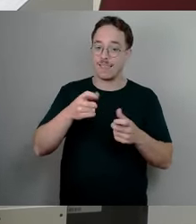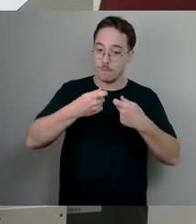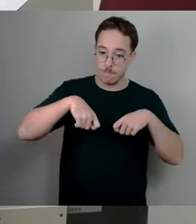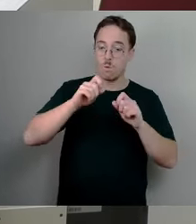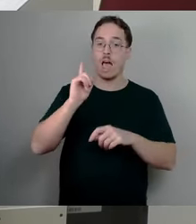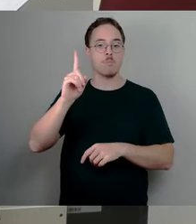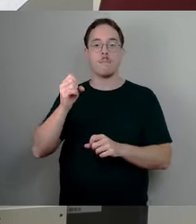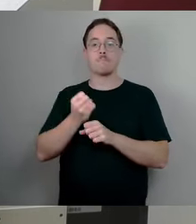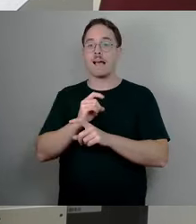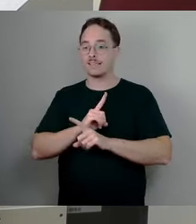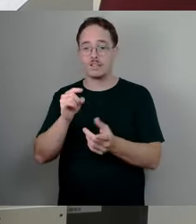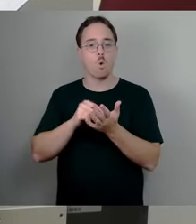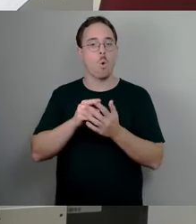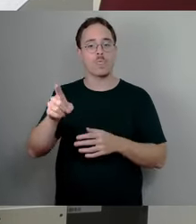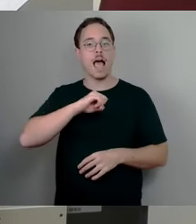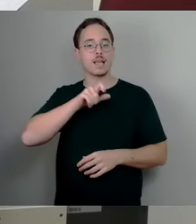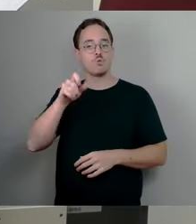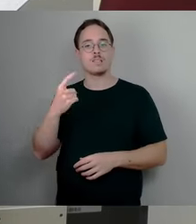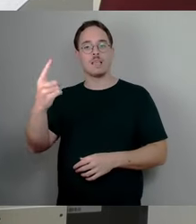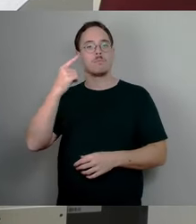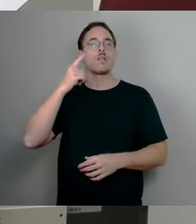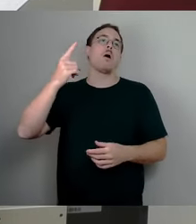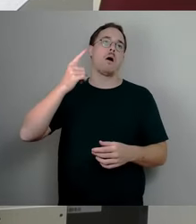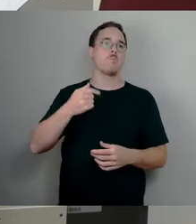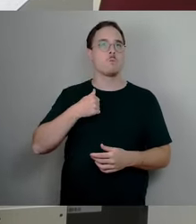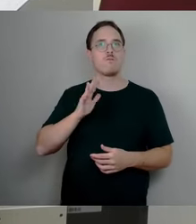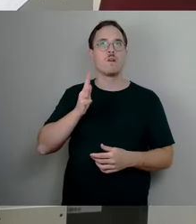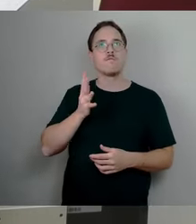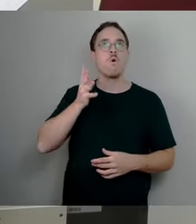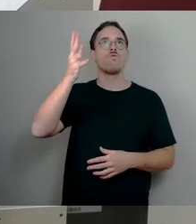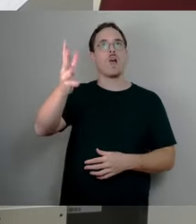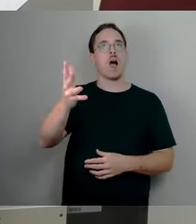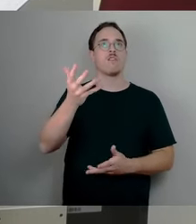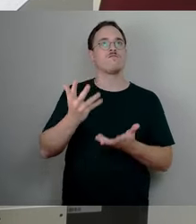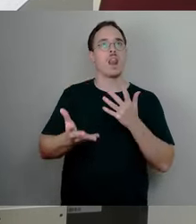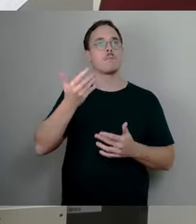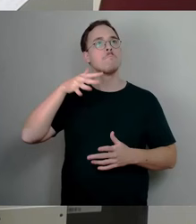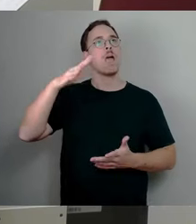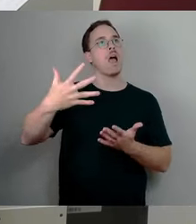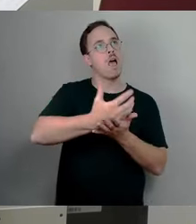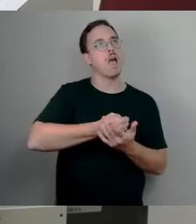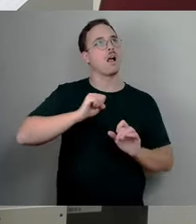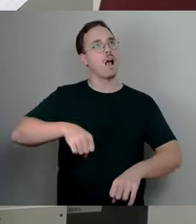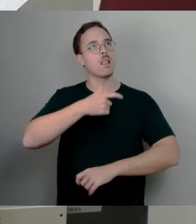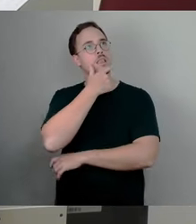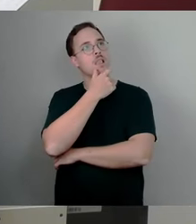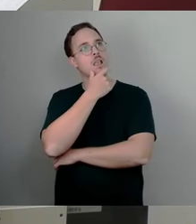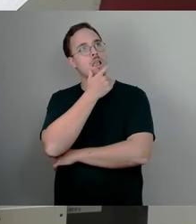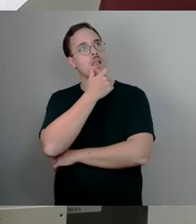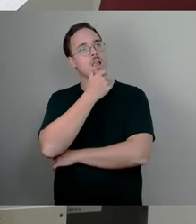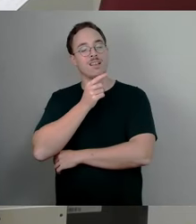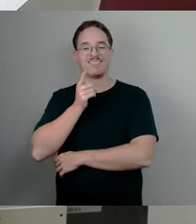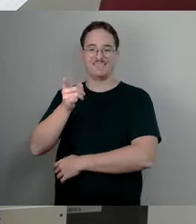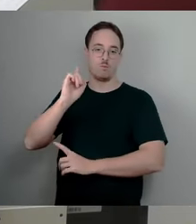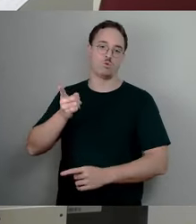Eigentümer denkt, na ja, ich lasse es mal liegen, vielleicht kann ich dann in fünf Jahren einen größeren Profit damit machen, dass der eben extra besteuert werden